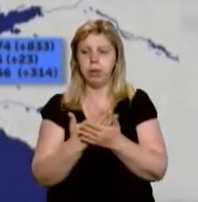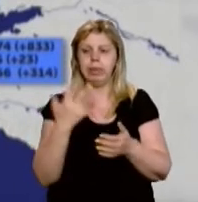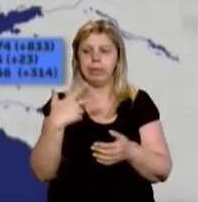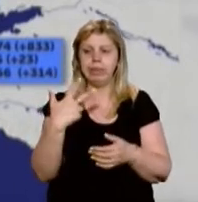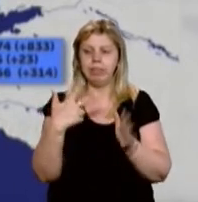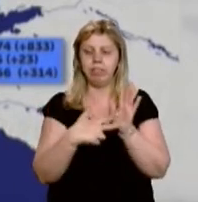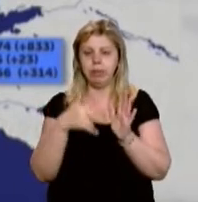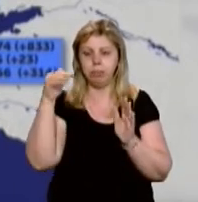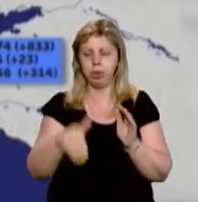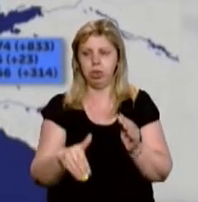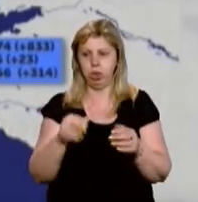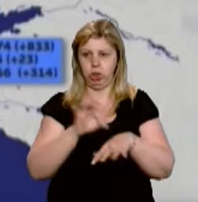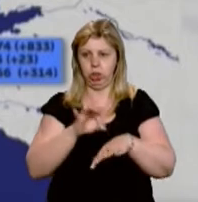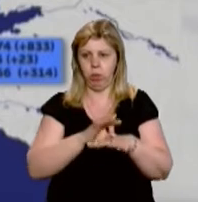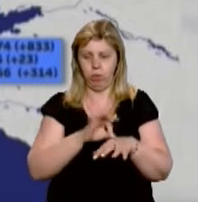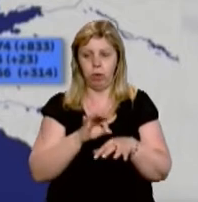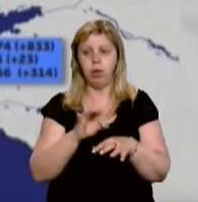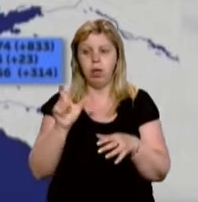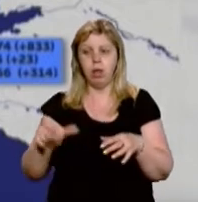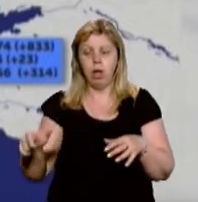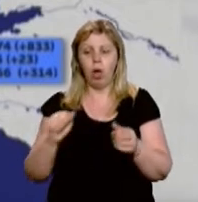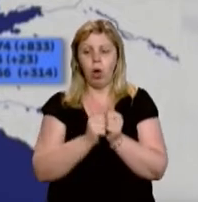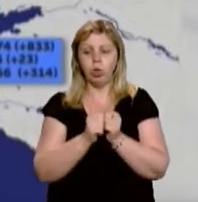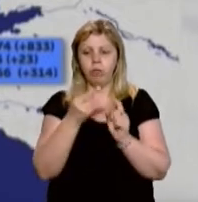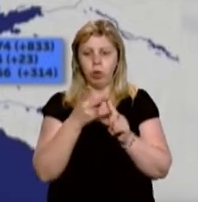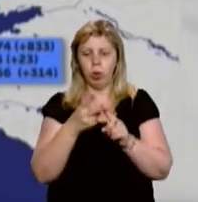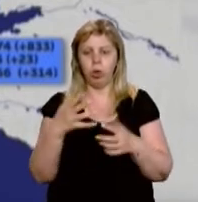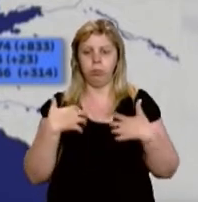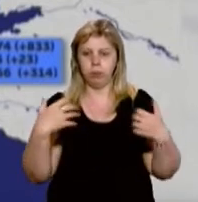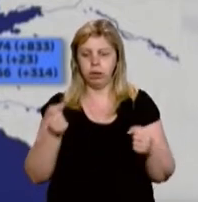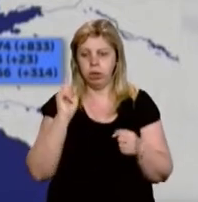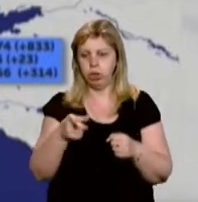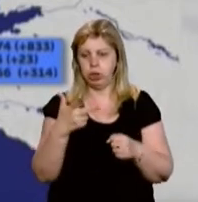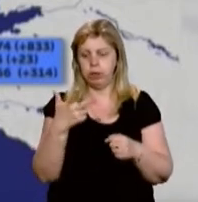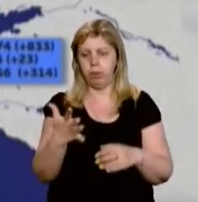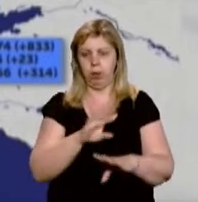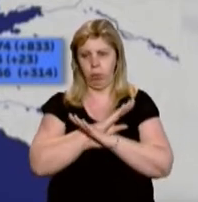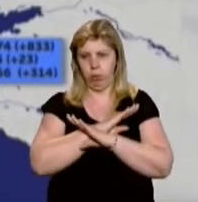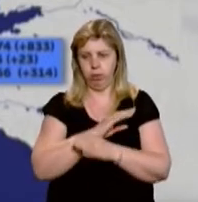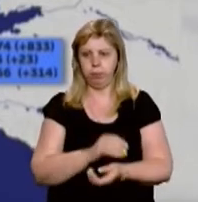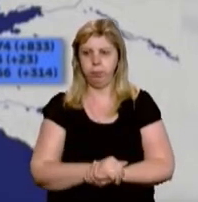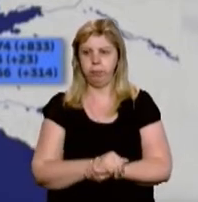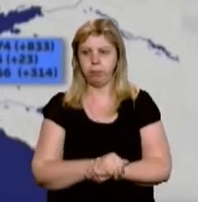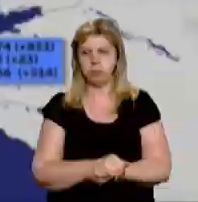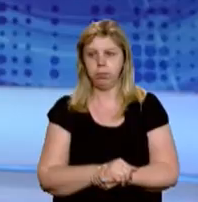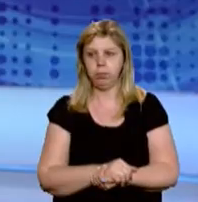38 тисяч випадків захворювання. Кожен другий одужав. 1035 людей померли.